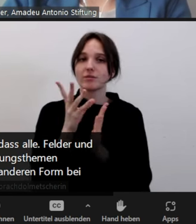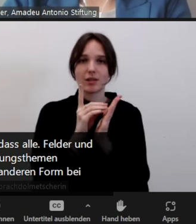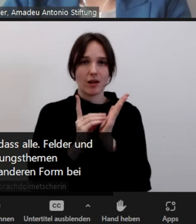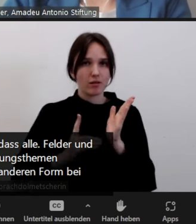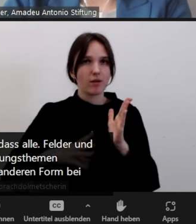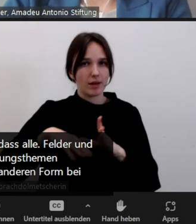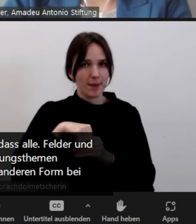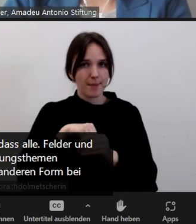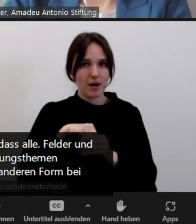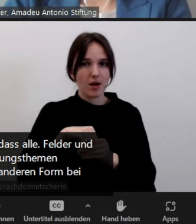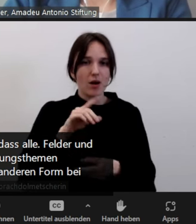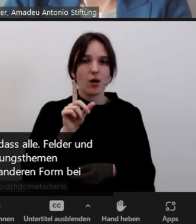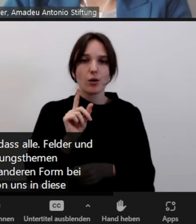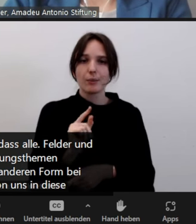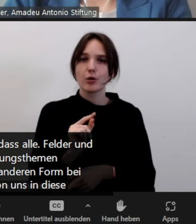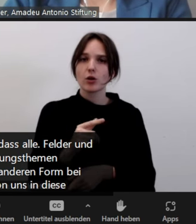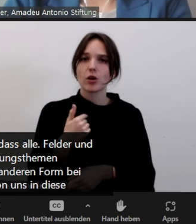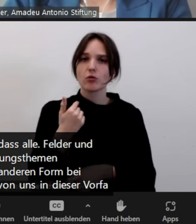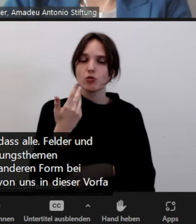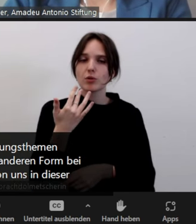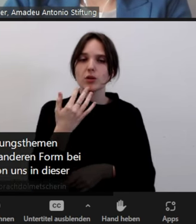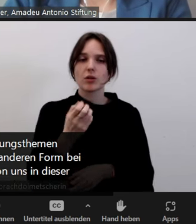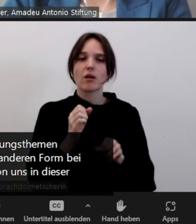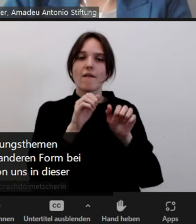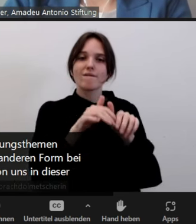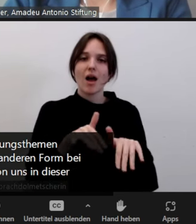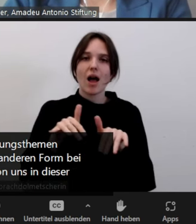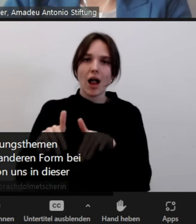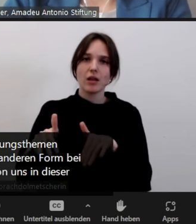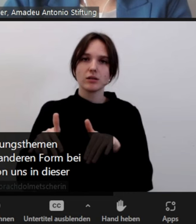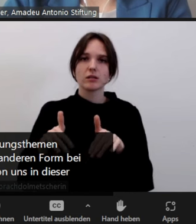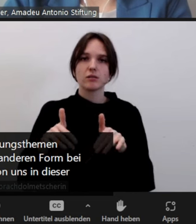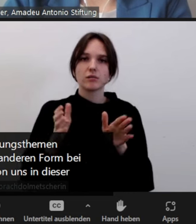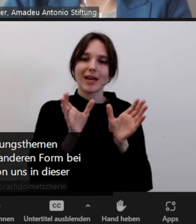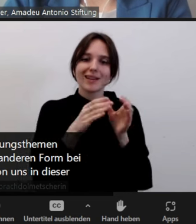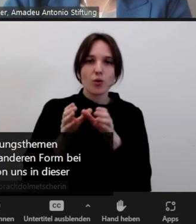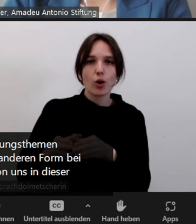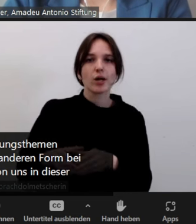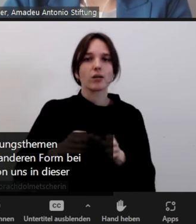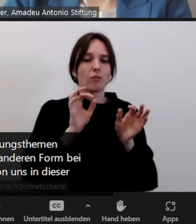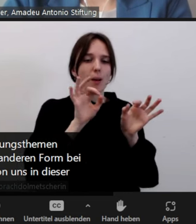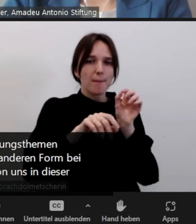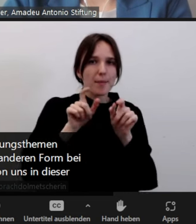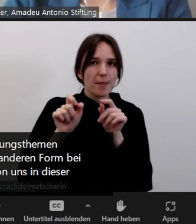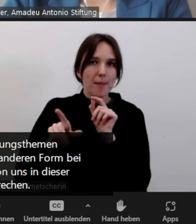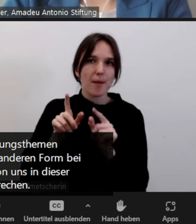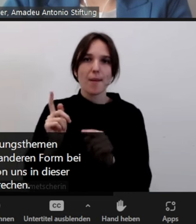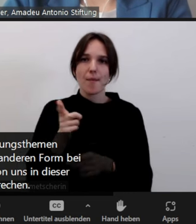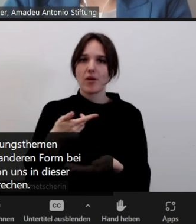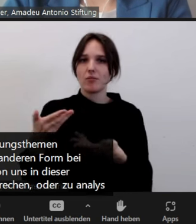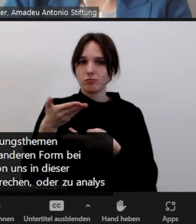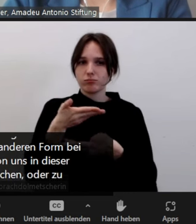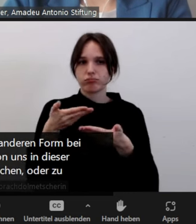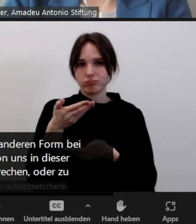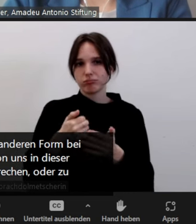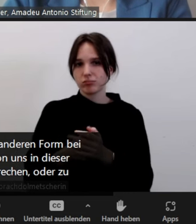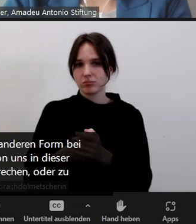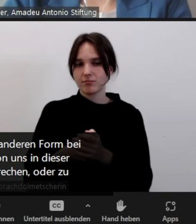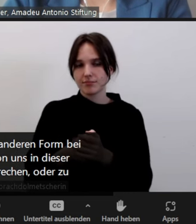und werden dann von uns in dieser Vorfallslogik ausgewertet. Aber um es wirklich zu besprechen oder zu analysieren,